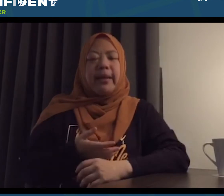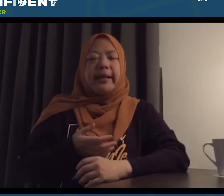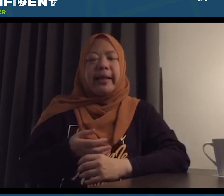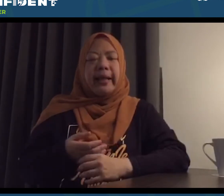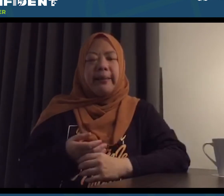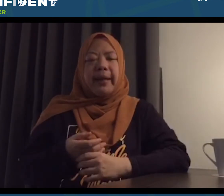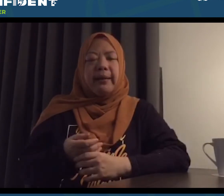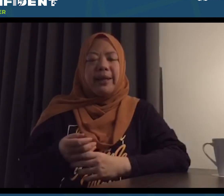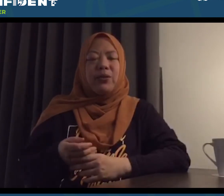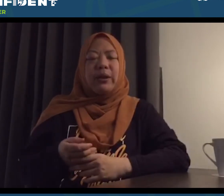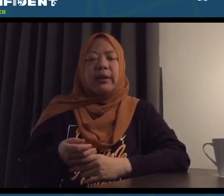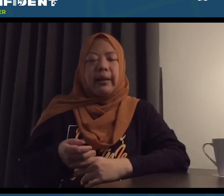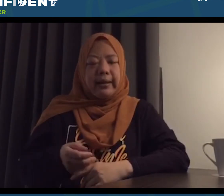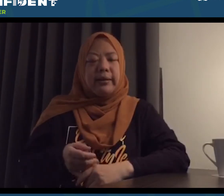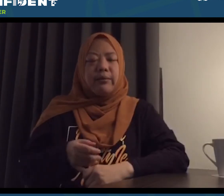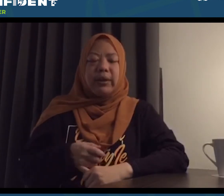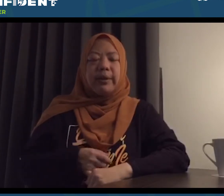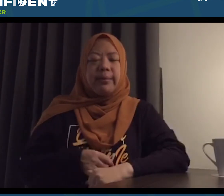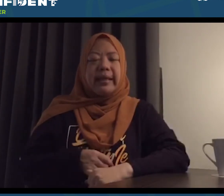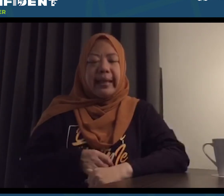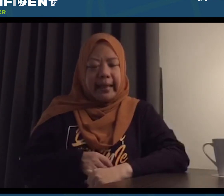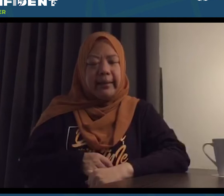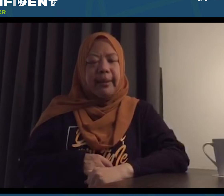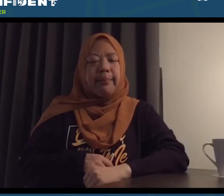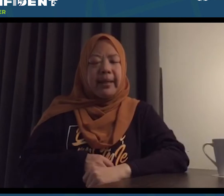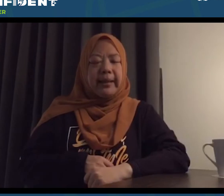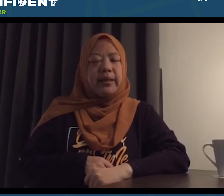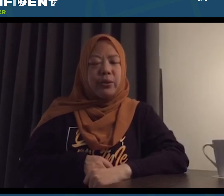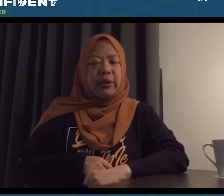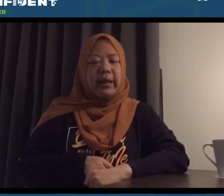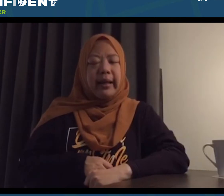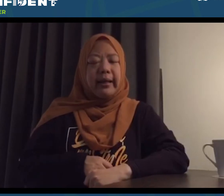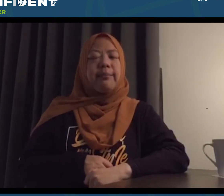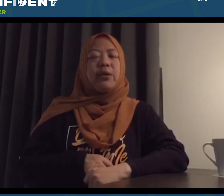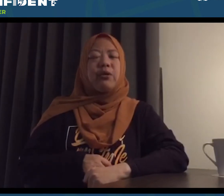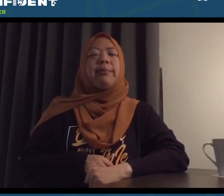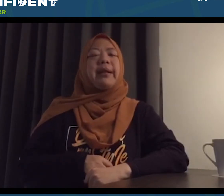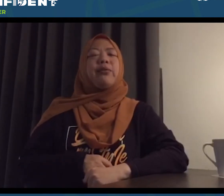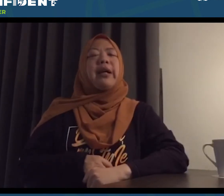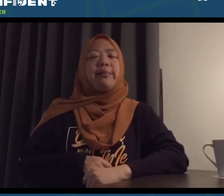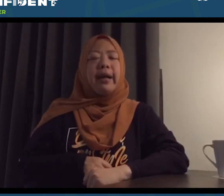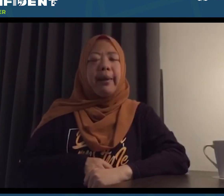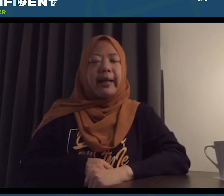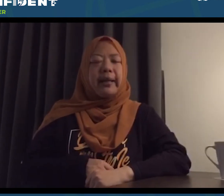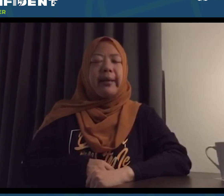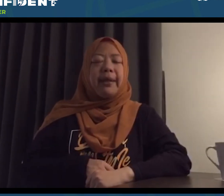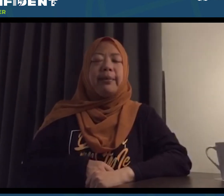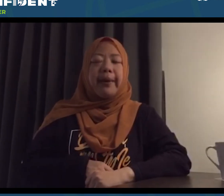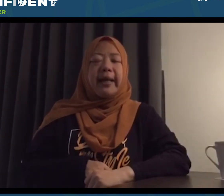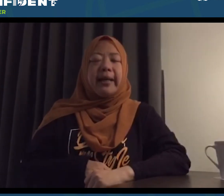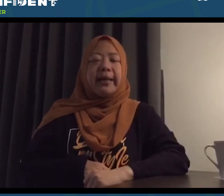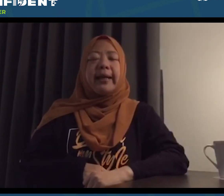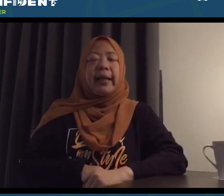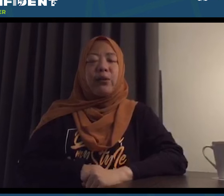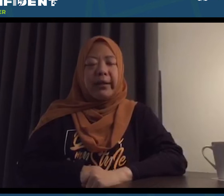ketika pertama kali saya mengalami ketunanetraan, semua teman-teman saya memang terkejut dan agak bingung memperlakukan bagaimana, tapi